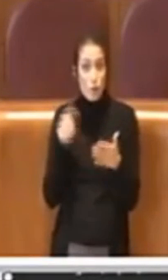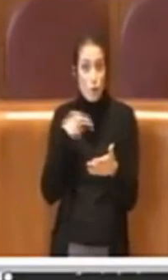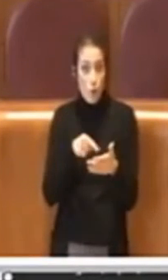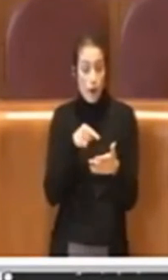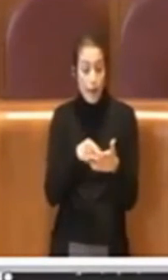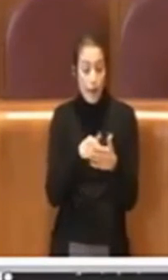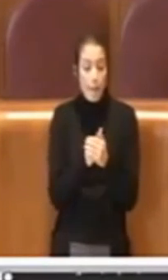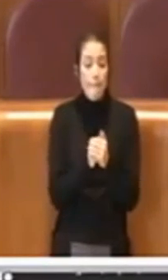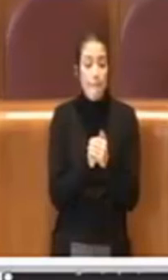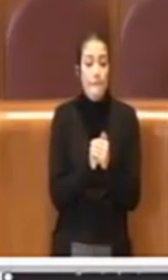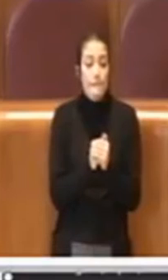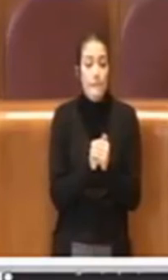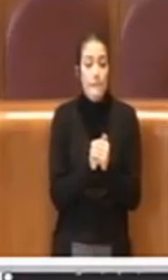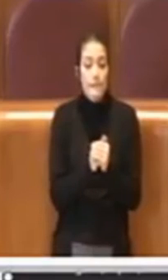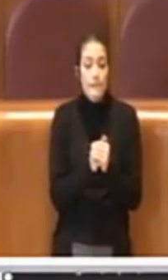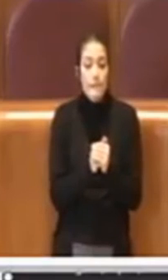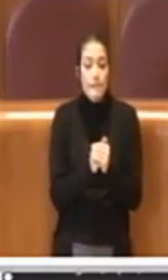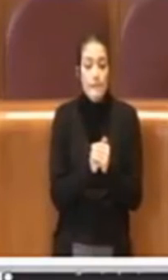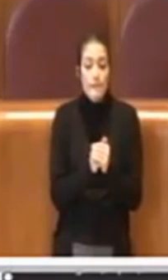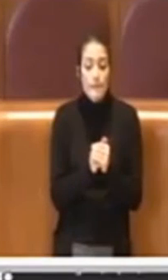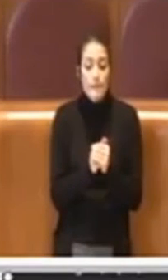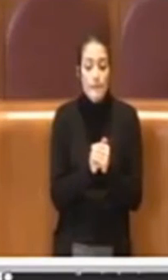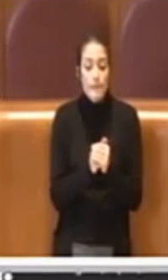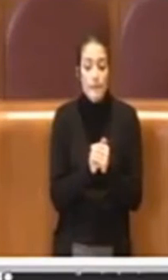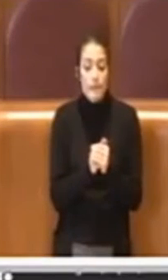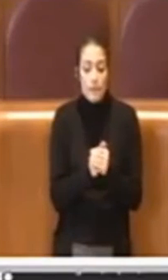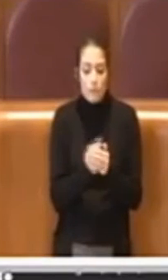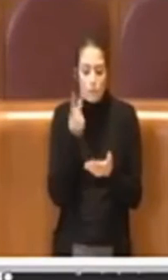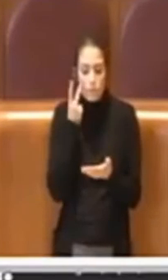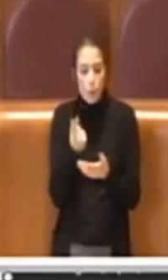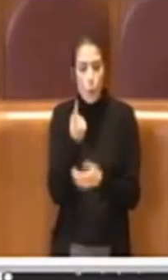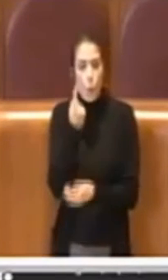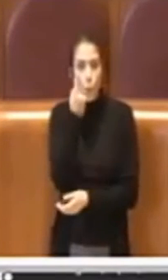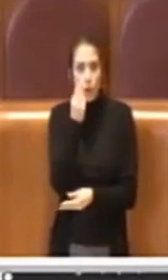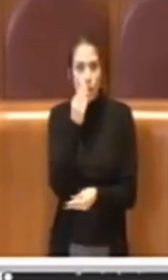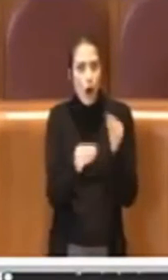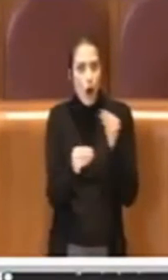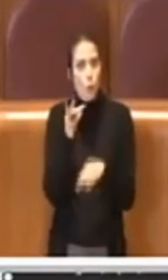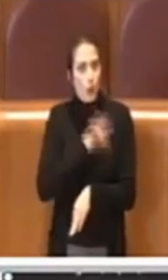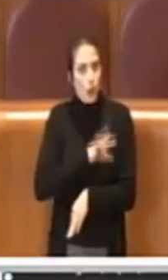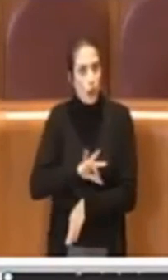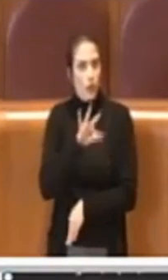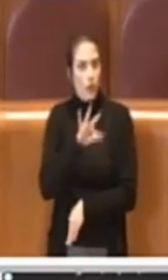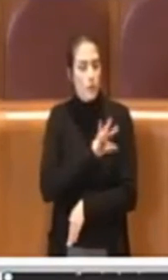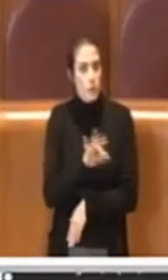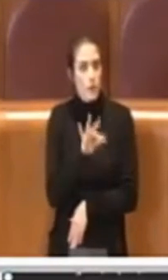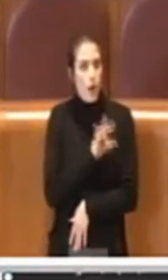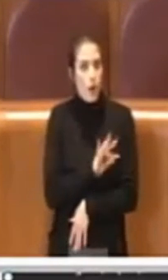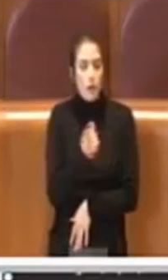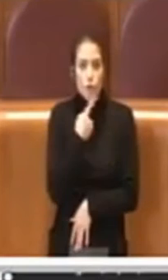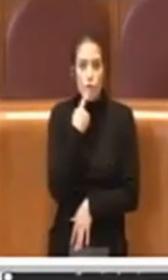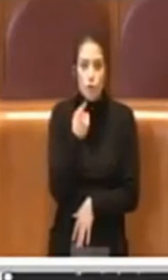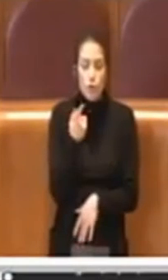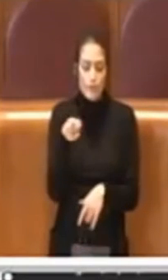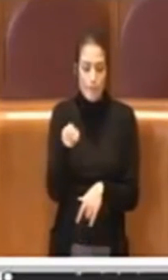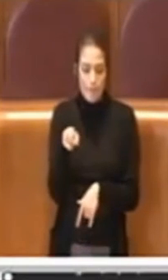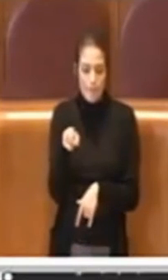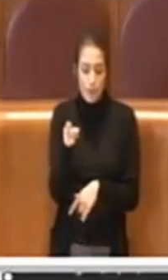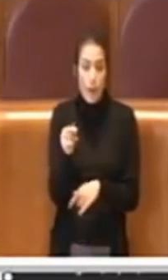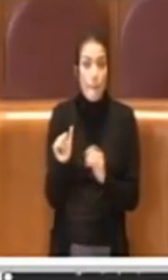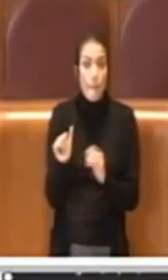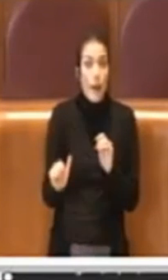si evince un dato molto interessante, ed è che per la prima volta